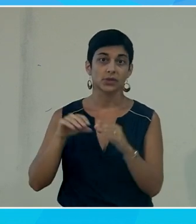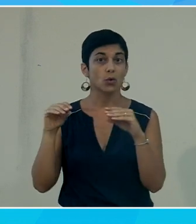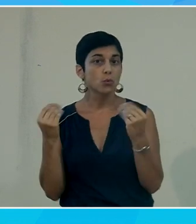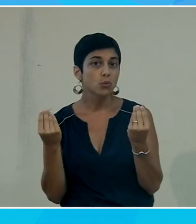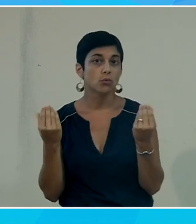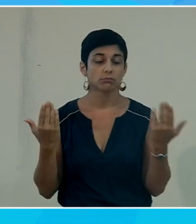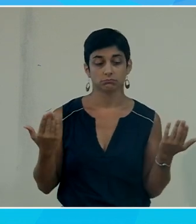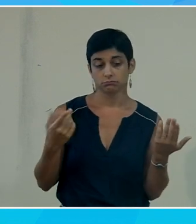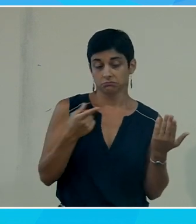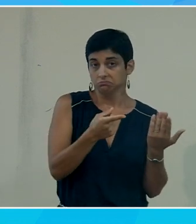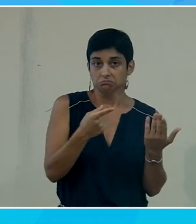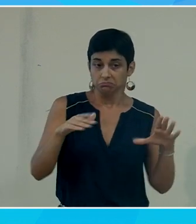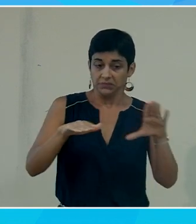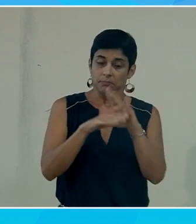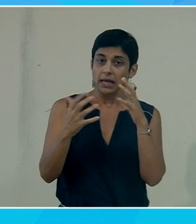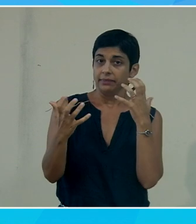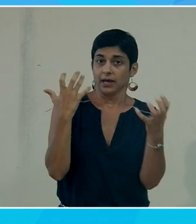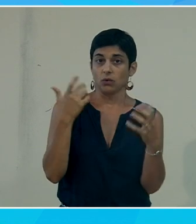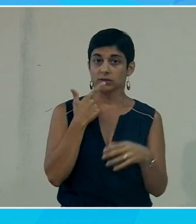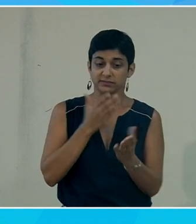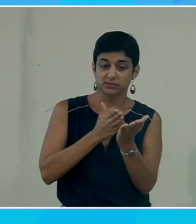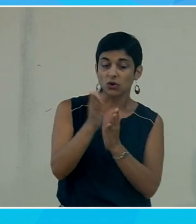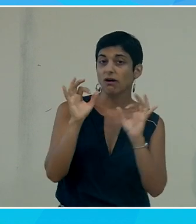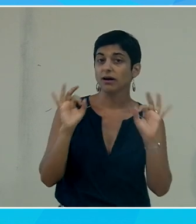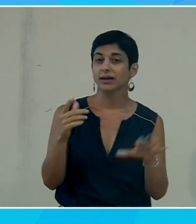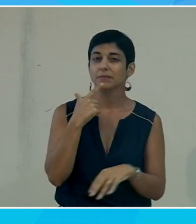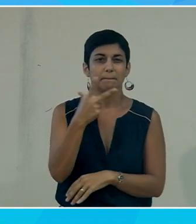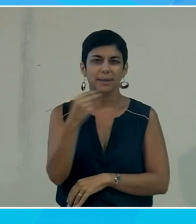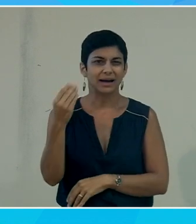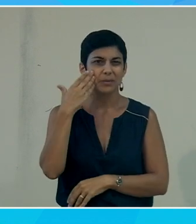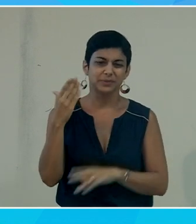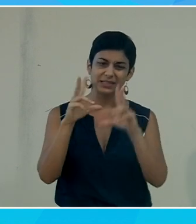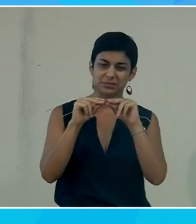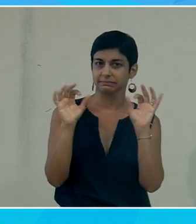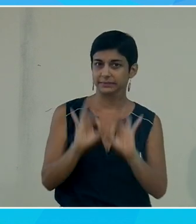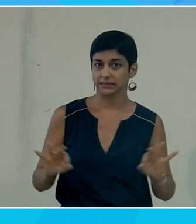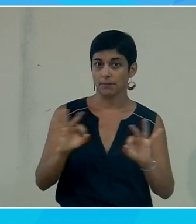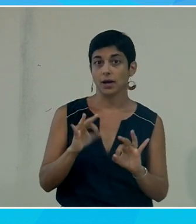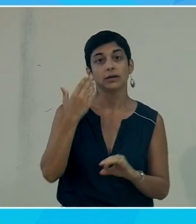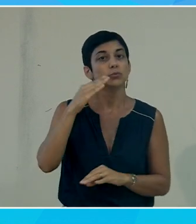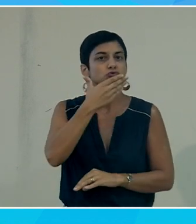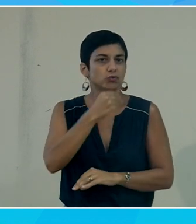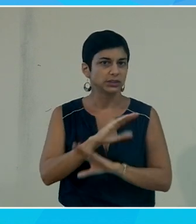cette image est décorative, donc elle ne'apporte rien, ce n pas très grave qu n pas de description, c'est vraiment fait pour être joli,